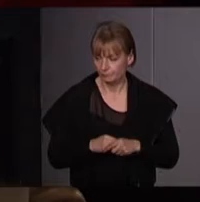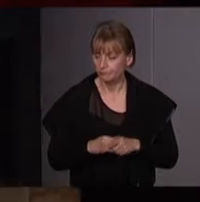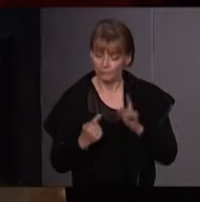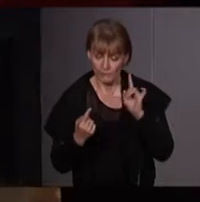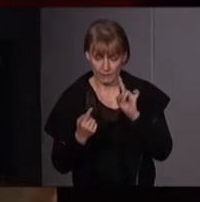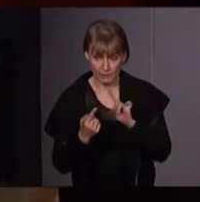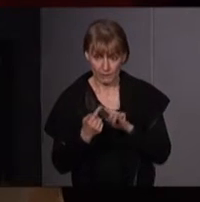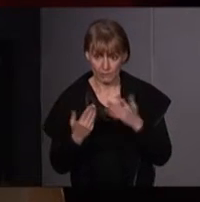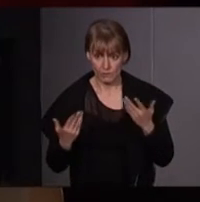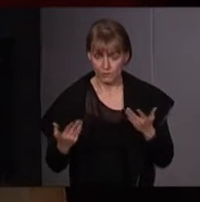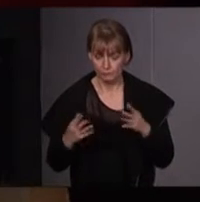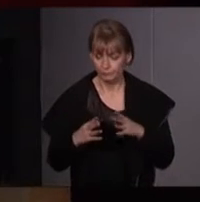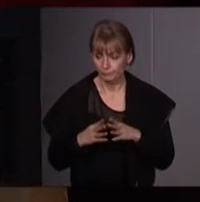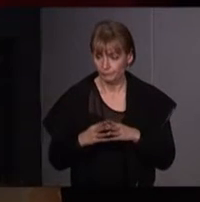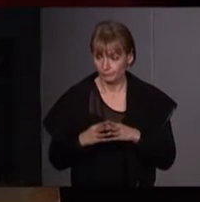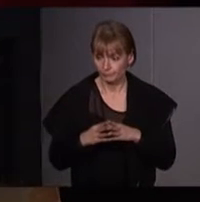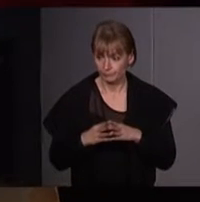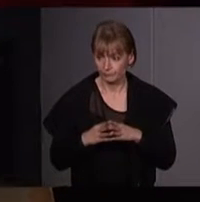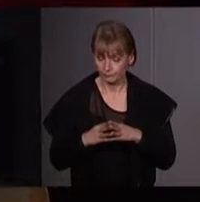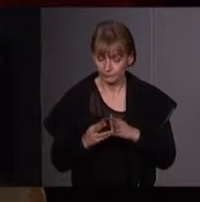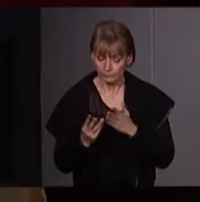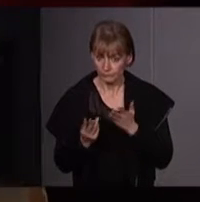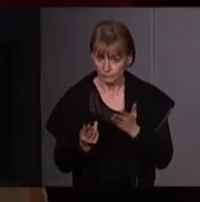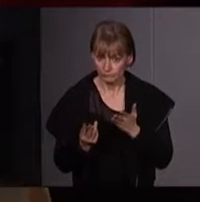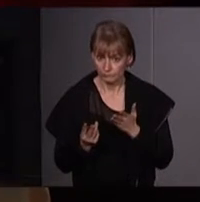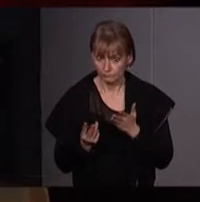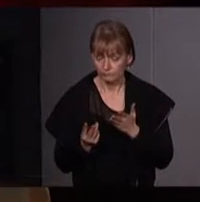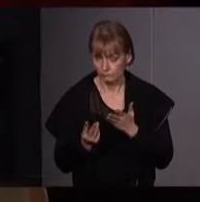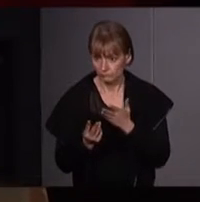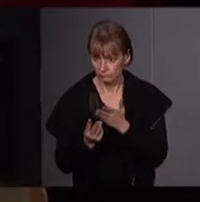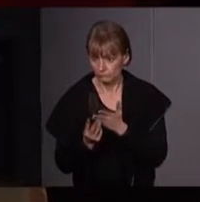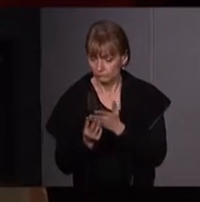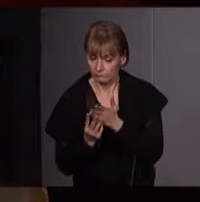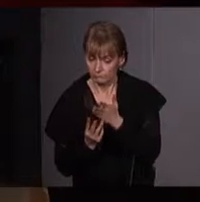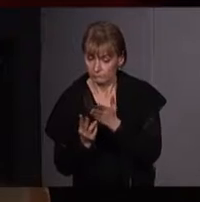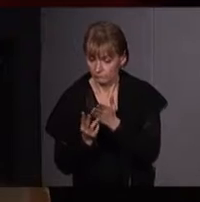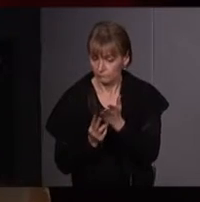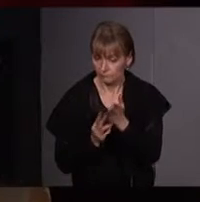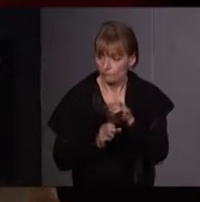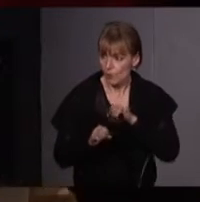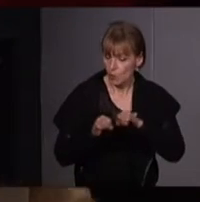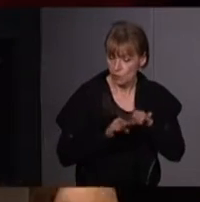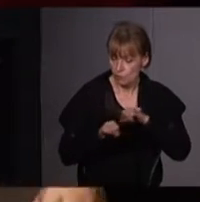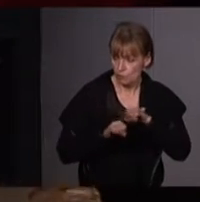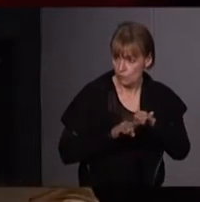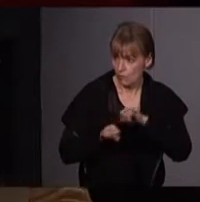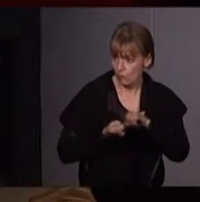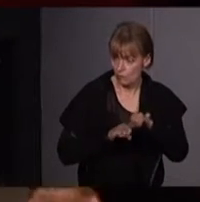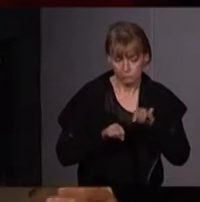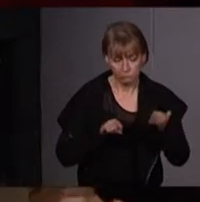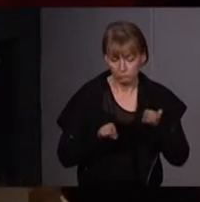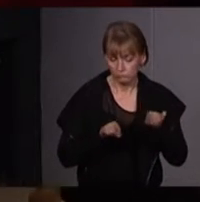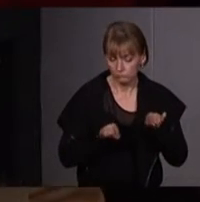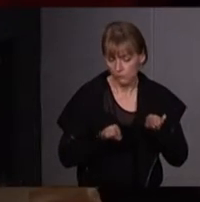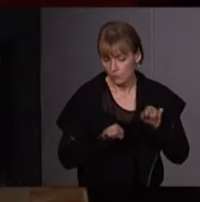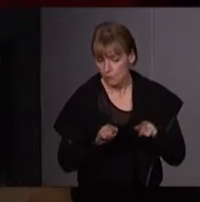porter donc sur deux politisations de deux mouvements qui, en apparence, ne